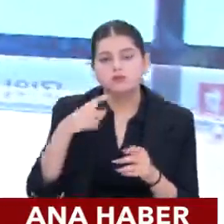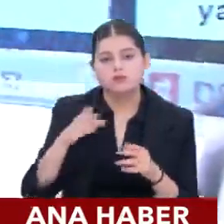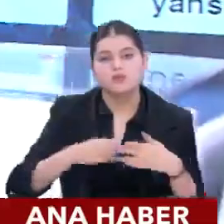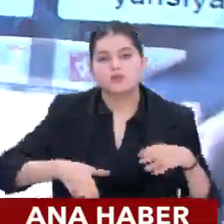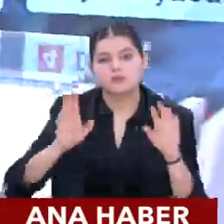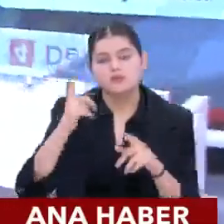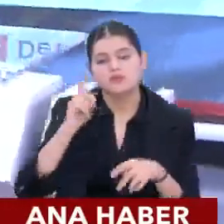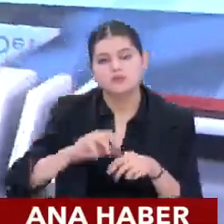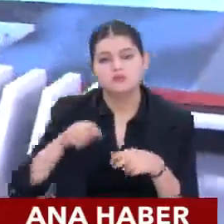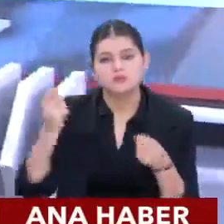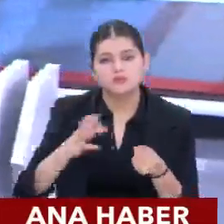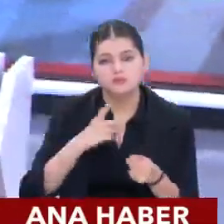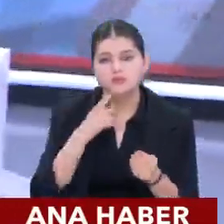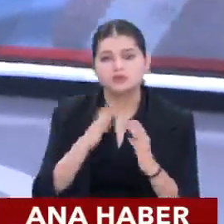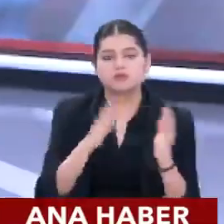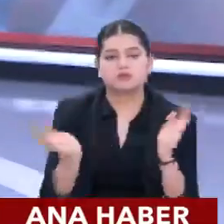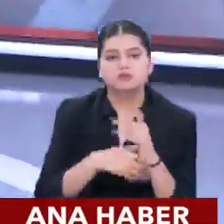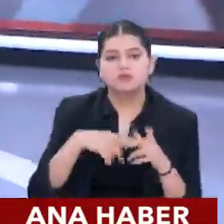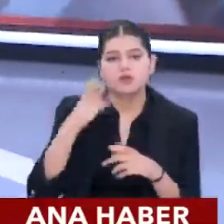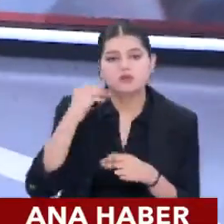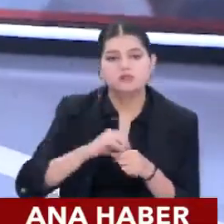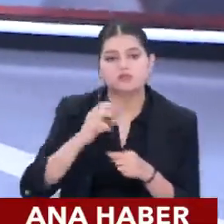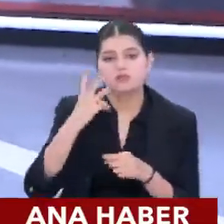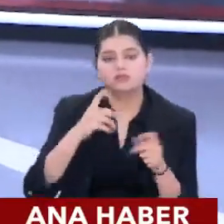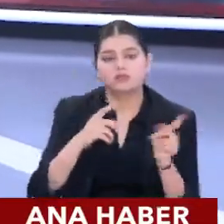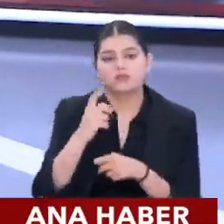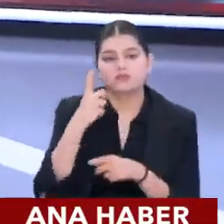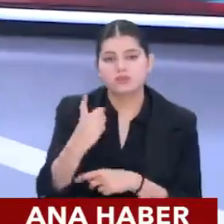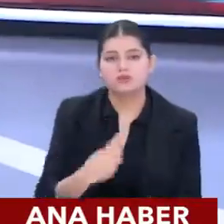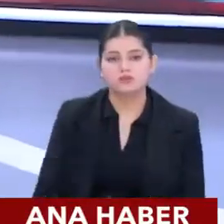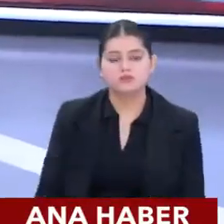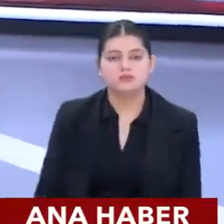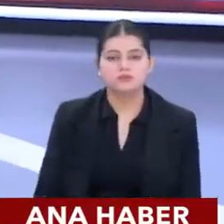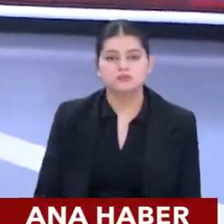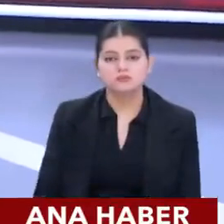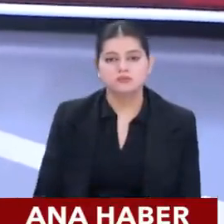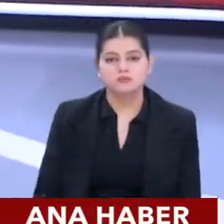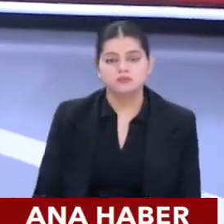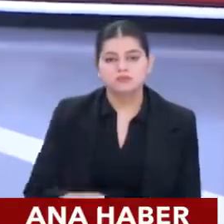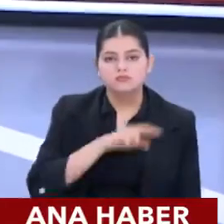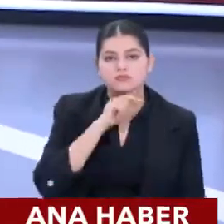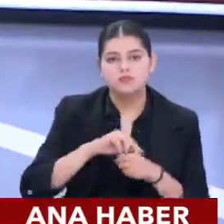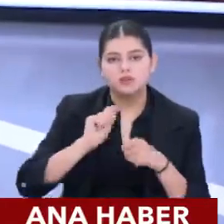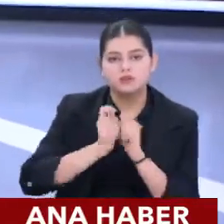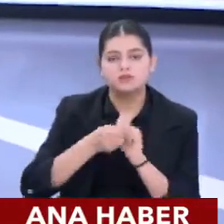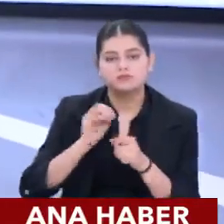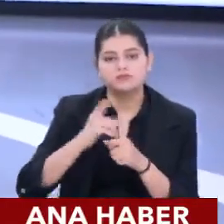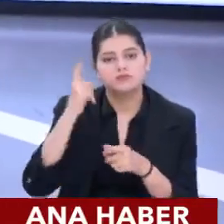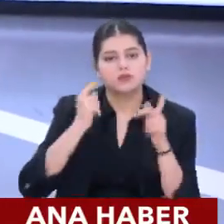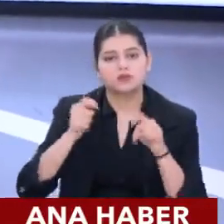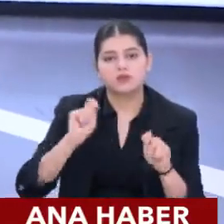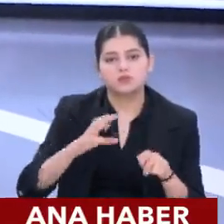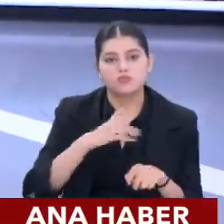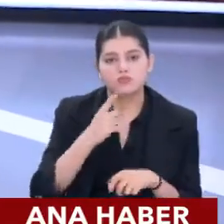Devletin de bu konuda çalışması var. Kentsel dönüşüm anlamında üçte bir oranda bir değişiklik